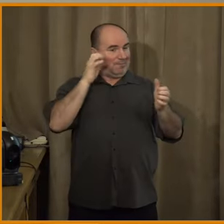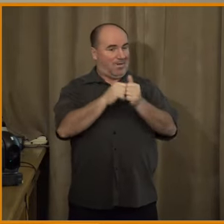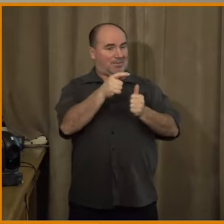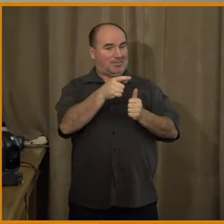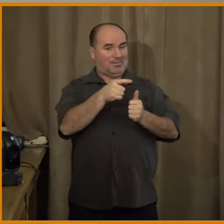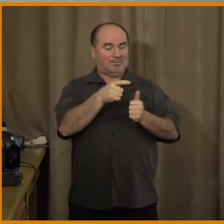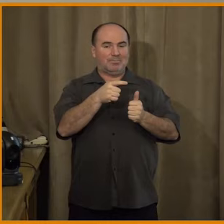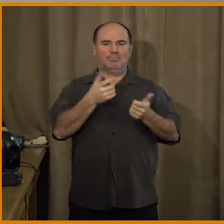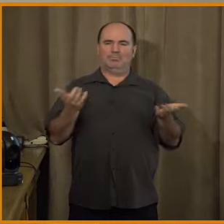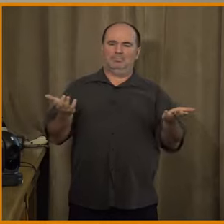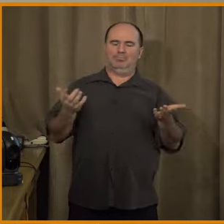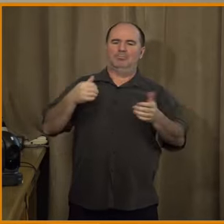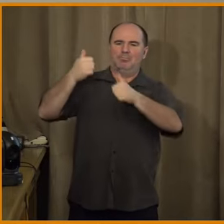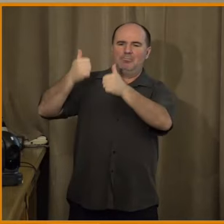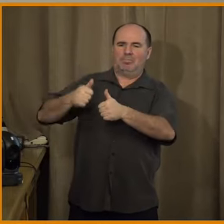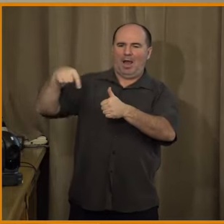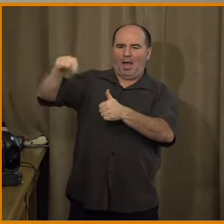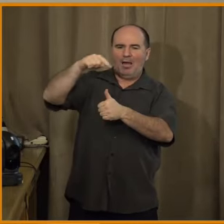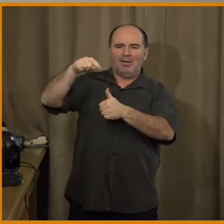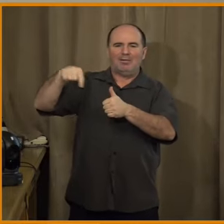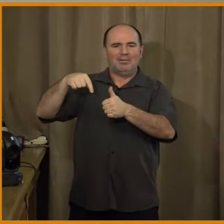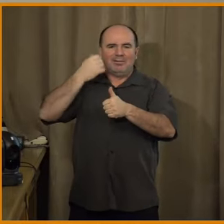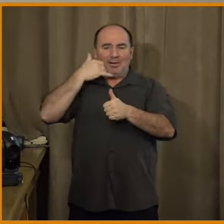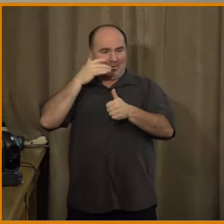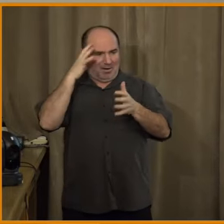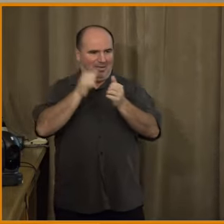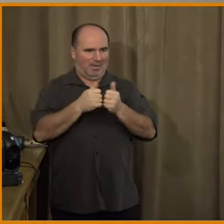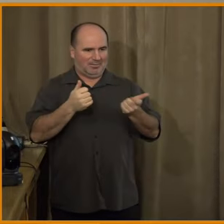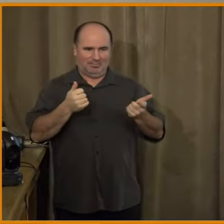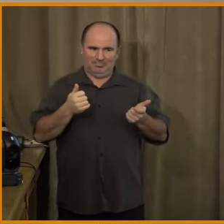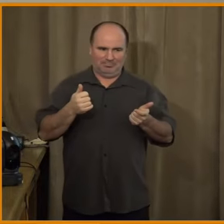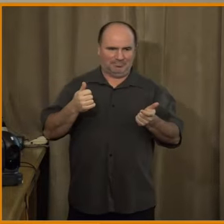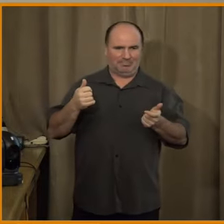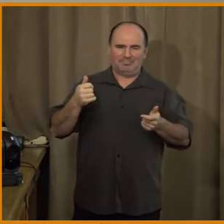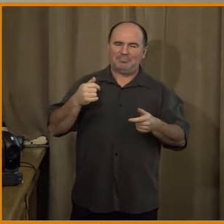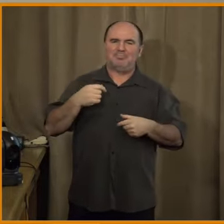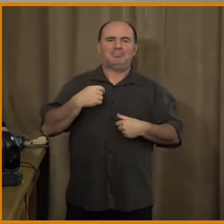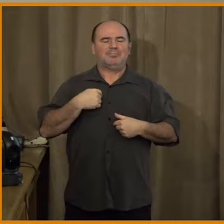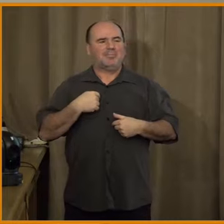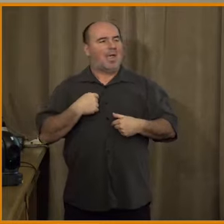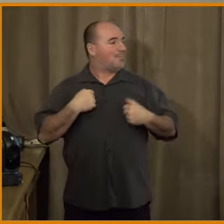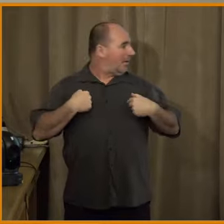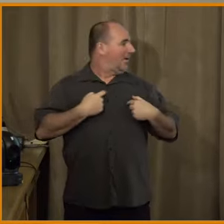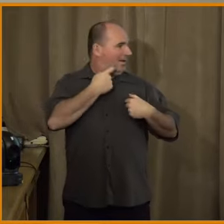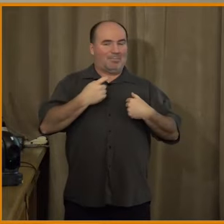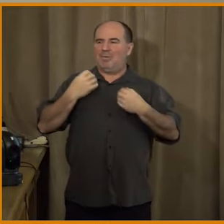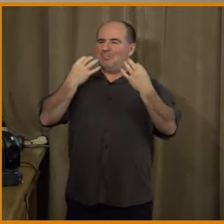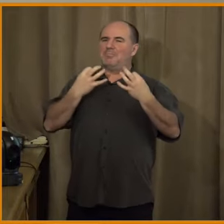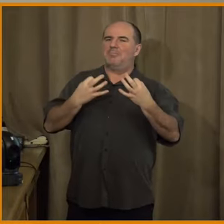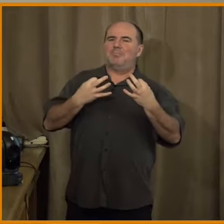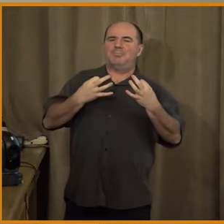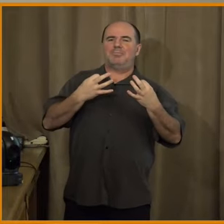tomu, že možná lidé budou kritičtí, ovšem ne tím směrem, kterým bychom my si přáli. Tady kolega